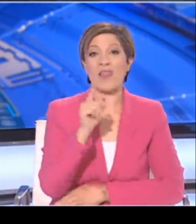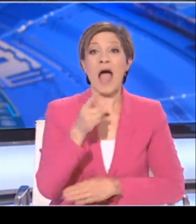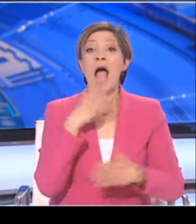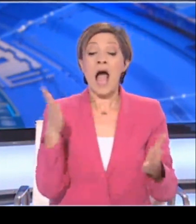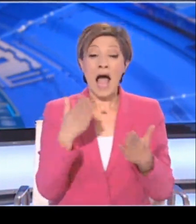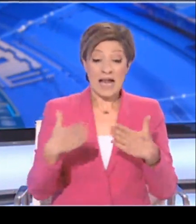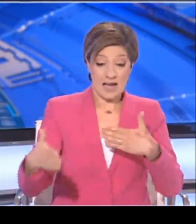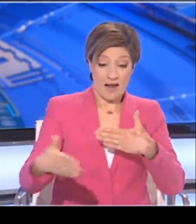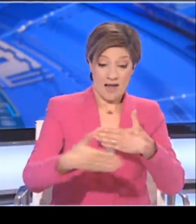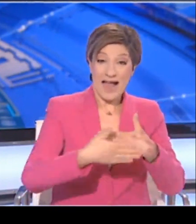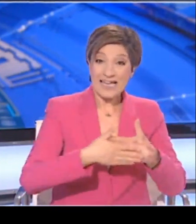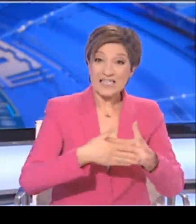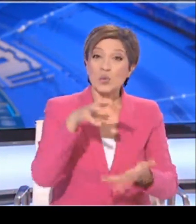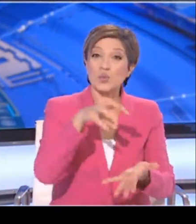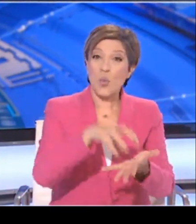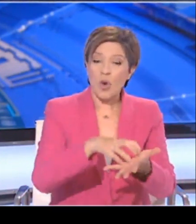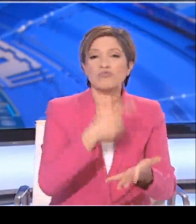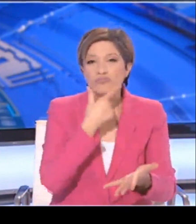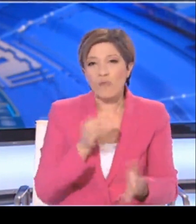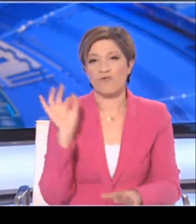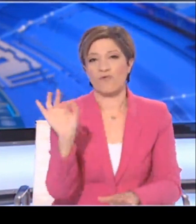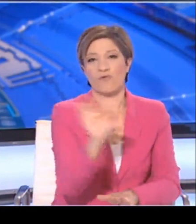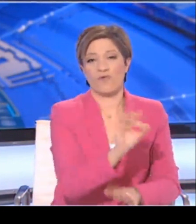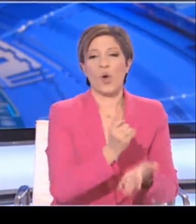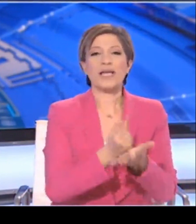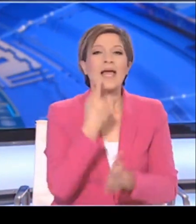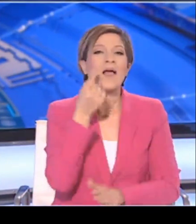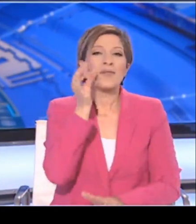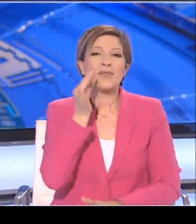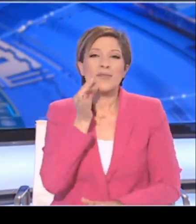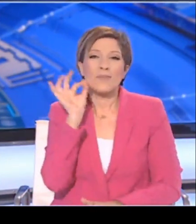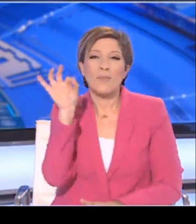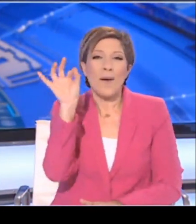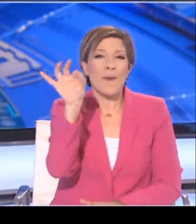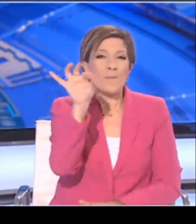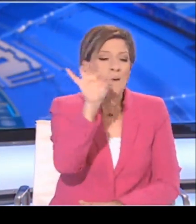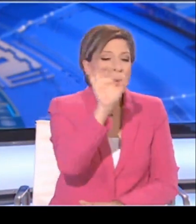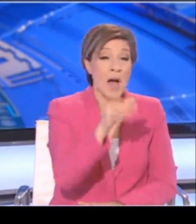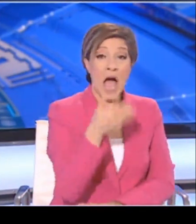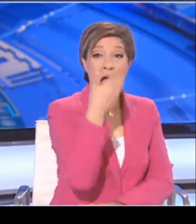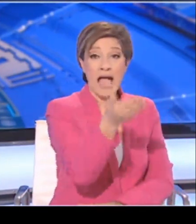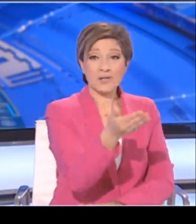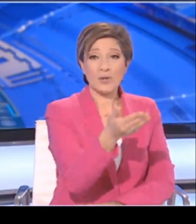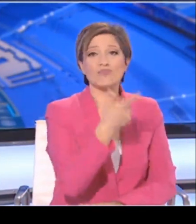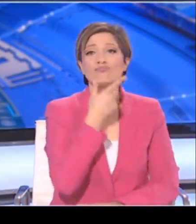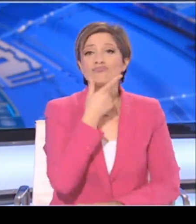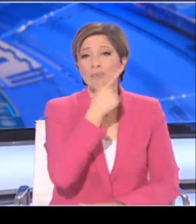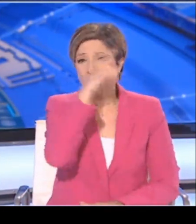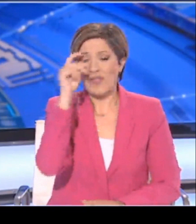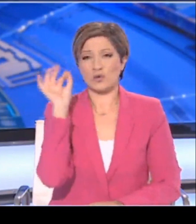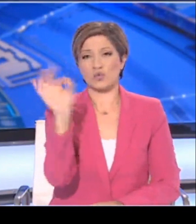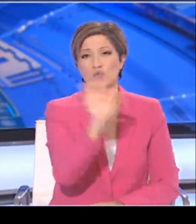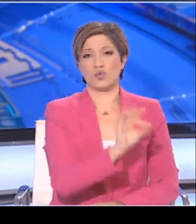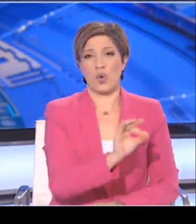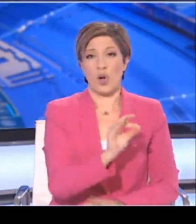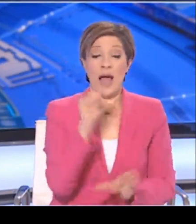χώρους. Και επίσης τα σταγωνίδια τα οποία εκπέμπονται από το στόμα συνήθως εξατμίζονται πολύ πιο